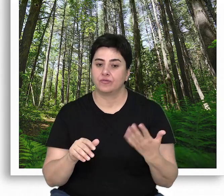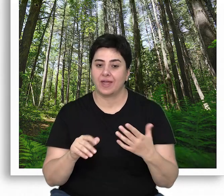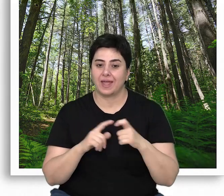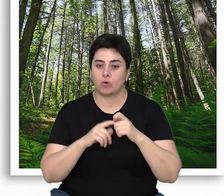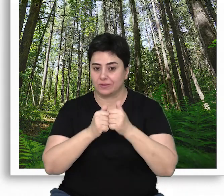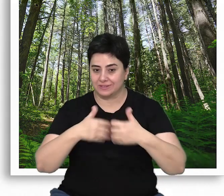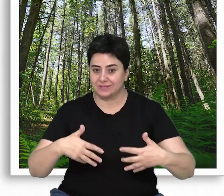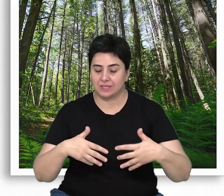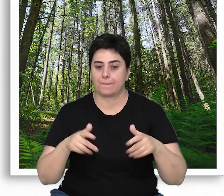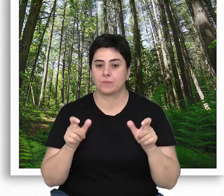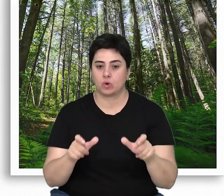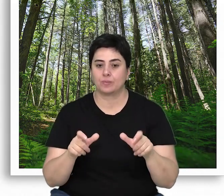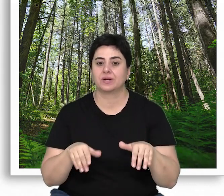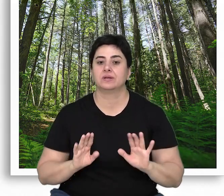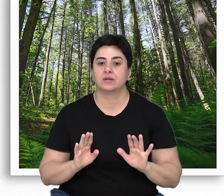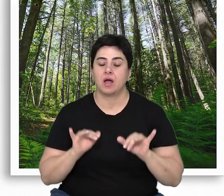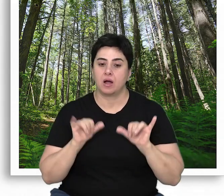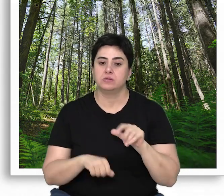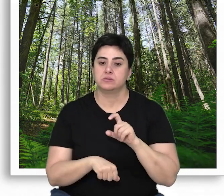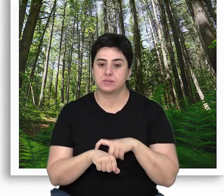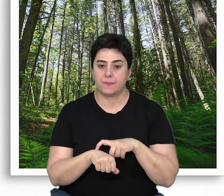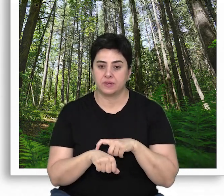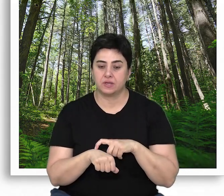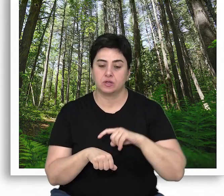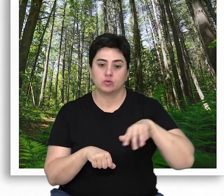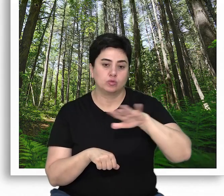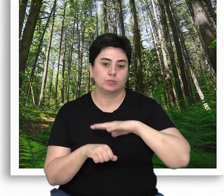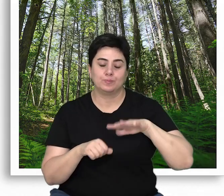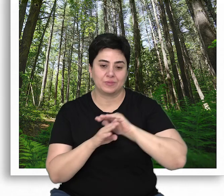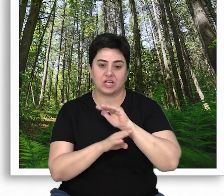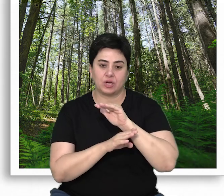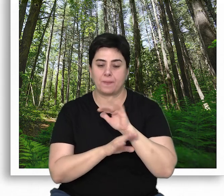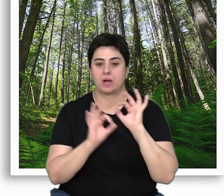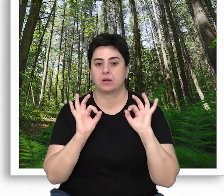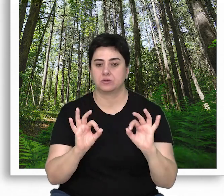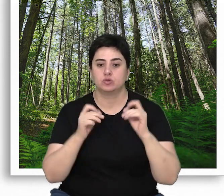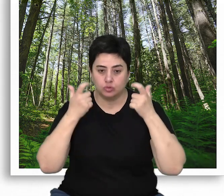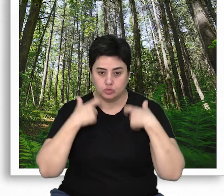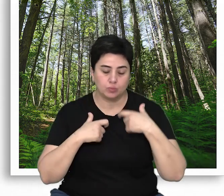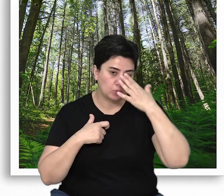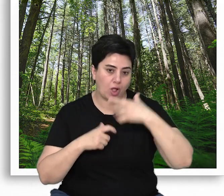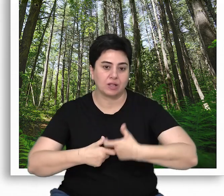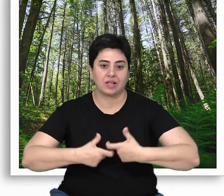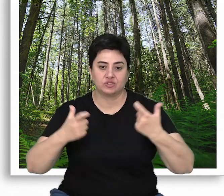veya ekosistem tiplerini korumak değil, aynı zamanda tüm yaşamı şekillendirmekle sorumlu doğal gelişimi